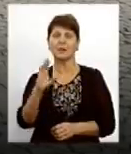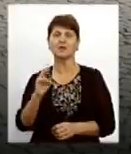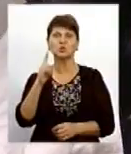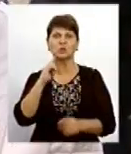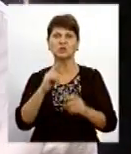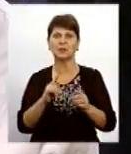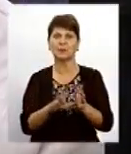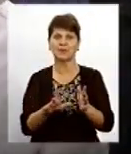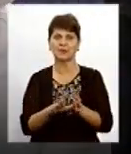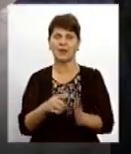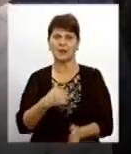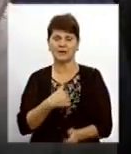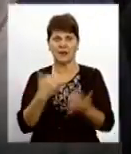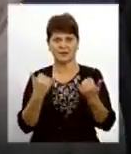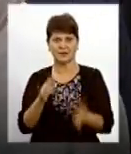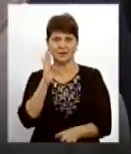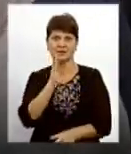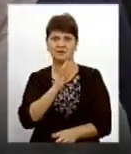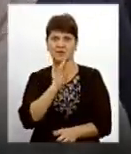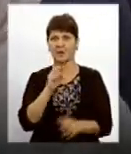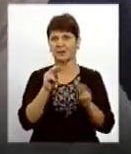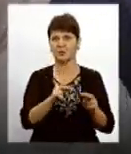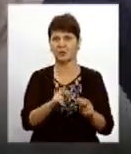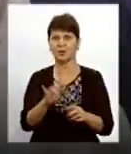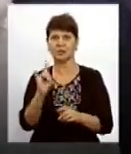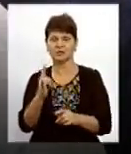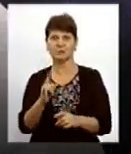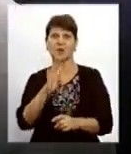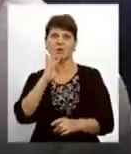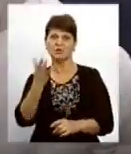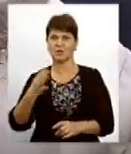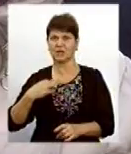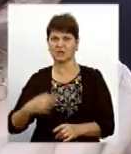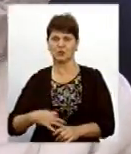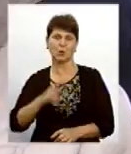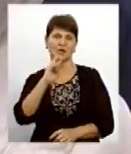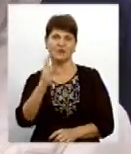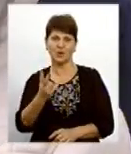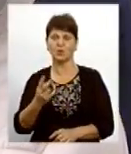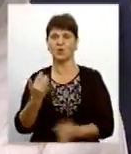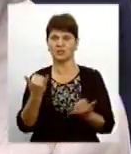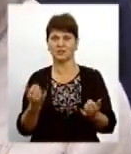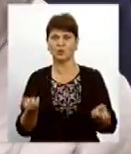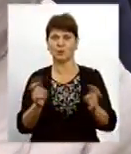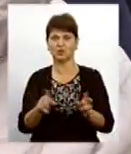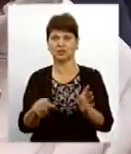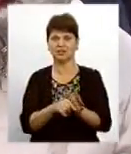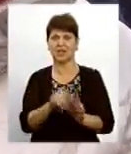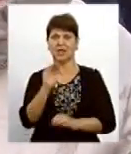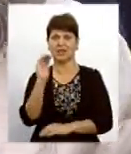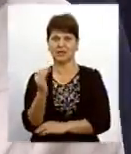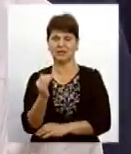мережам. Я зараз мама, яка в декреті, в якої двоє дітей, 4 роки, синочку і 2 роки. Ми прийшли сьогодні з дитиною,